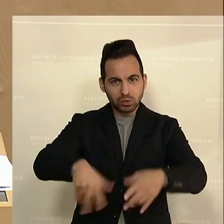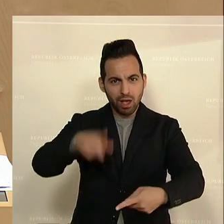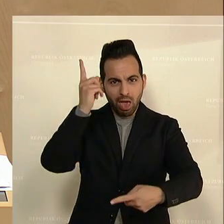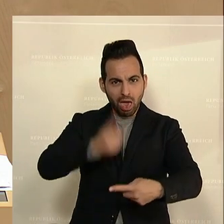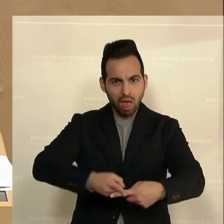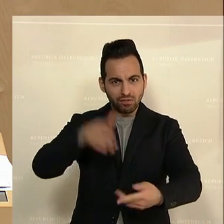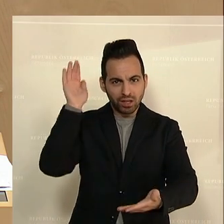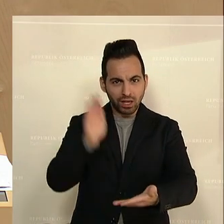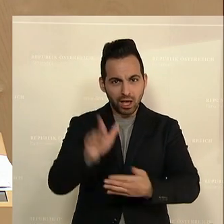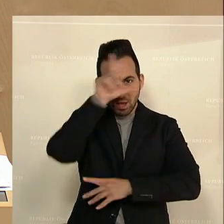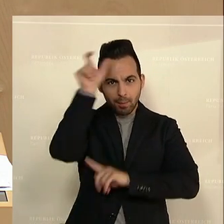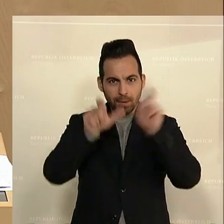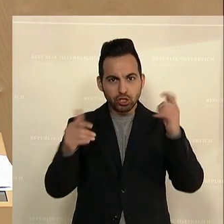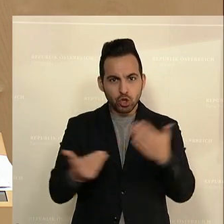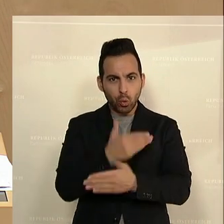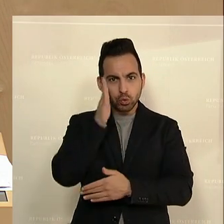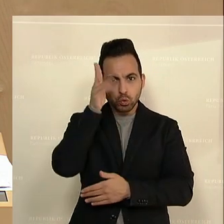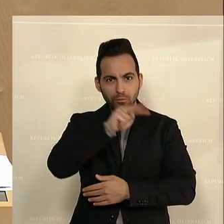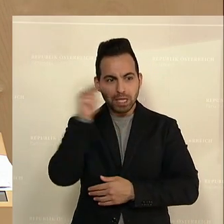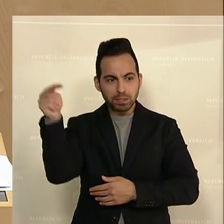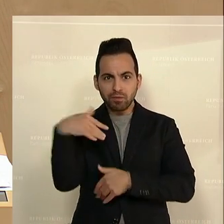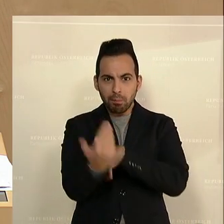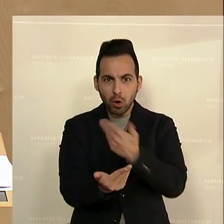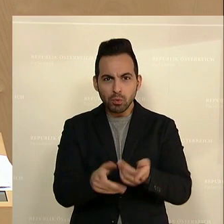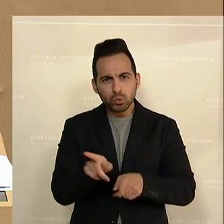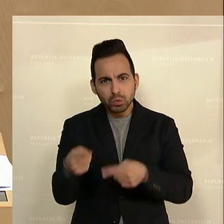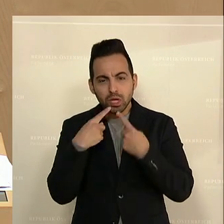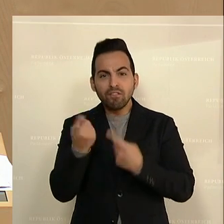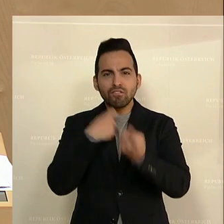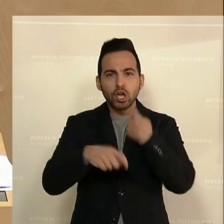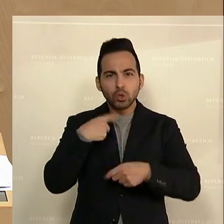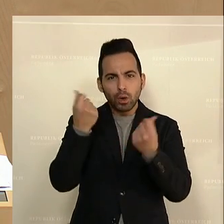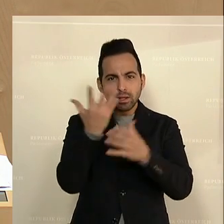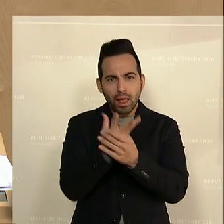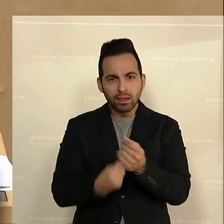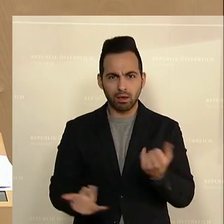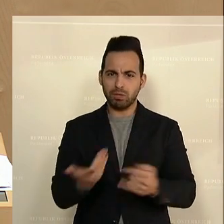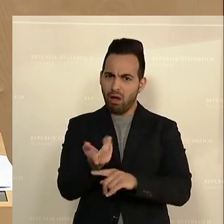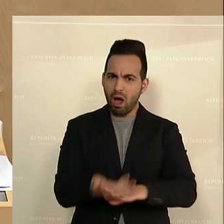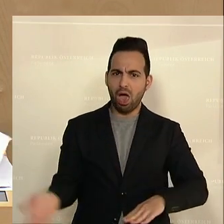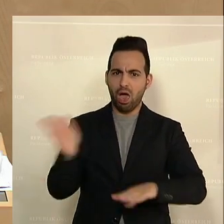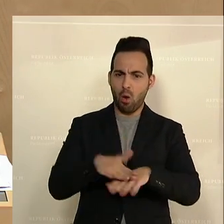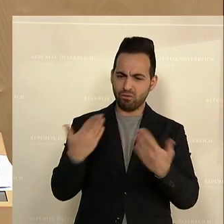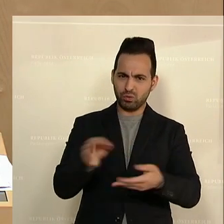halbiert. Menschen haben neue Zukunftsperspektiven und Jobs bekommen und Sie schreiben von verschlungenem Geld. Wie zynisch kann man bitte sein?